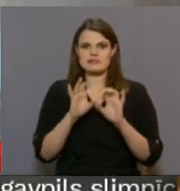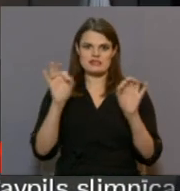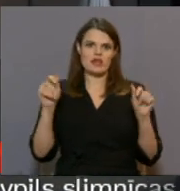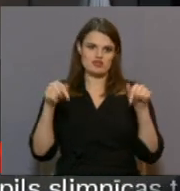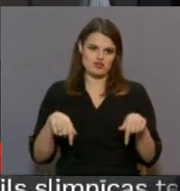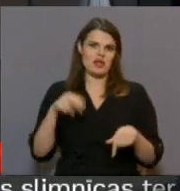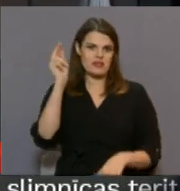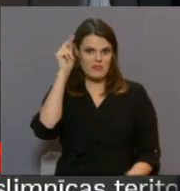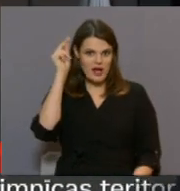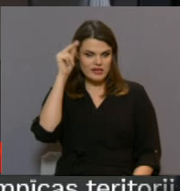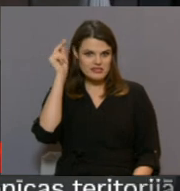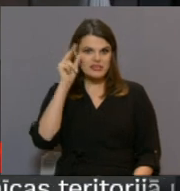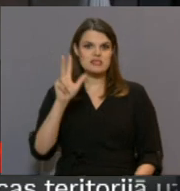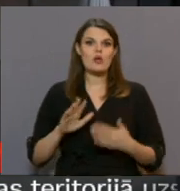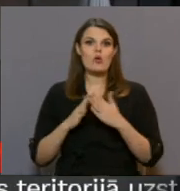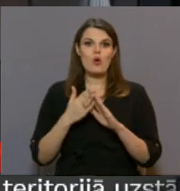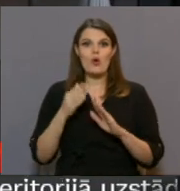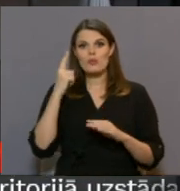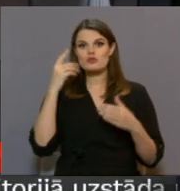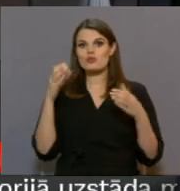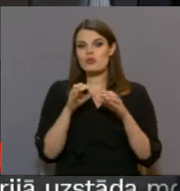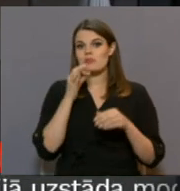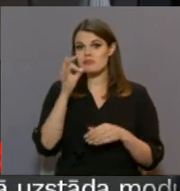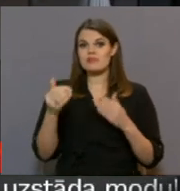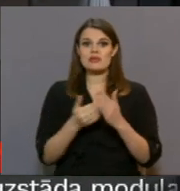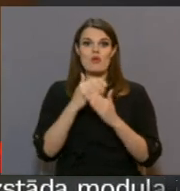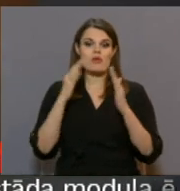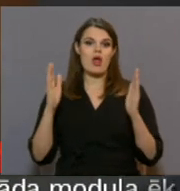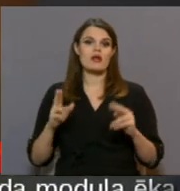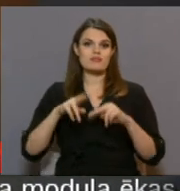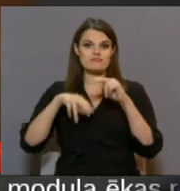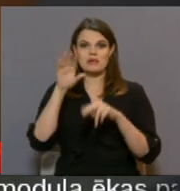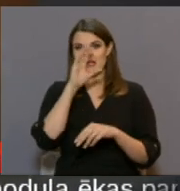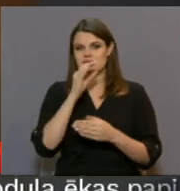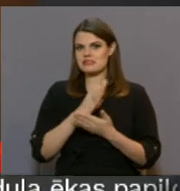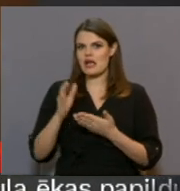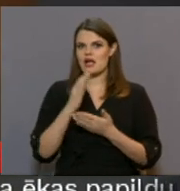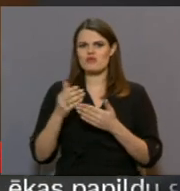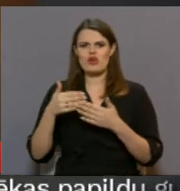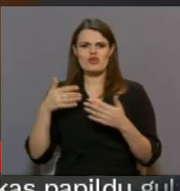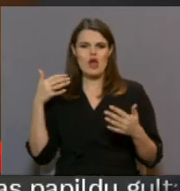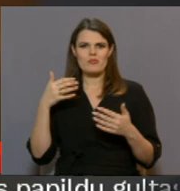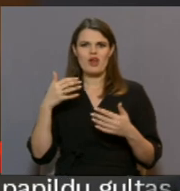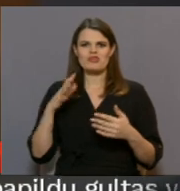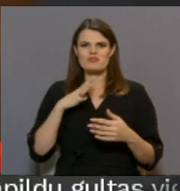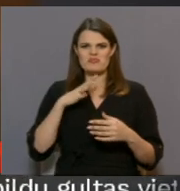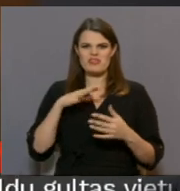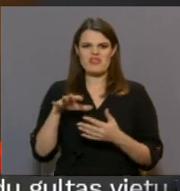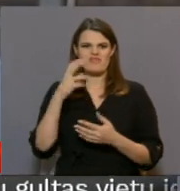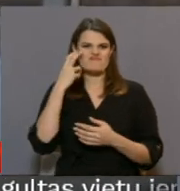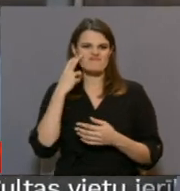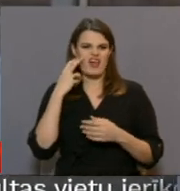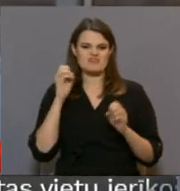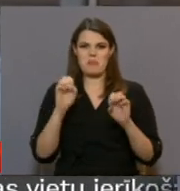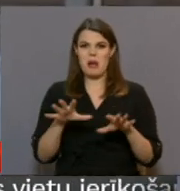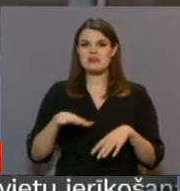mācīties. Daugavpils domāja piebilst, līdz ar skolas jaunā sēkas būniecību izdējās sakārtot iepriekš degradēto teritoriju. Bet kāpēc